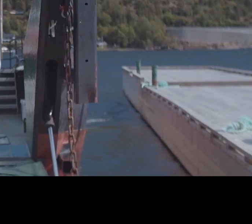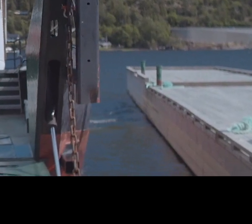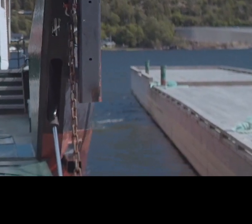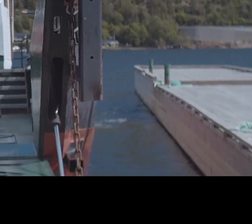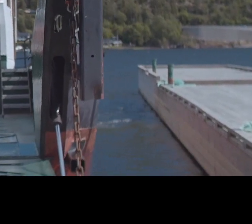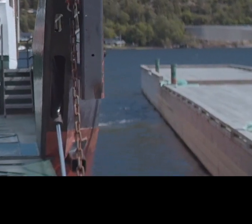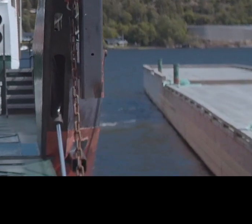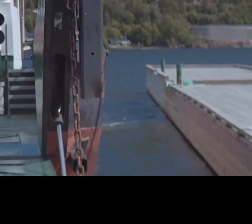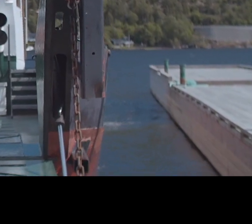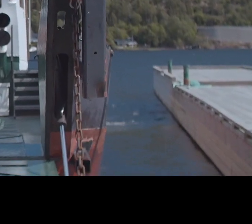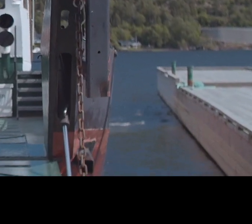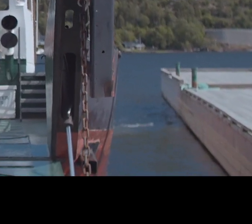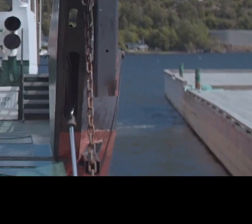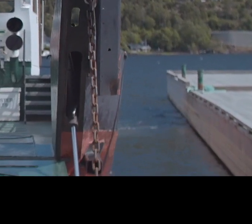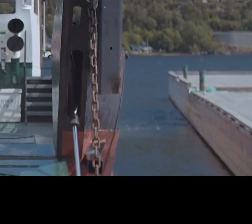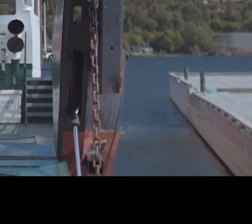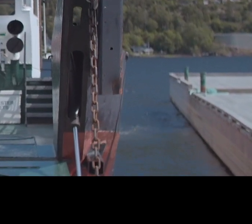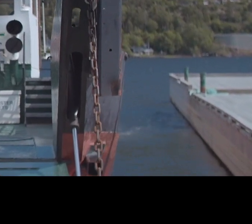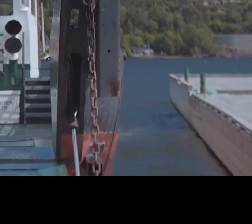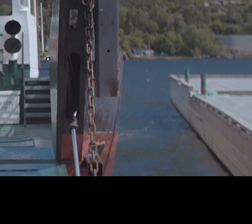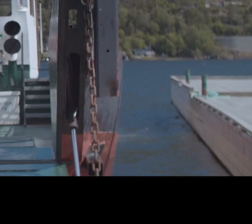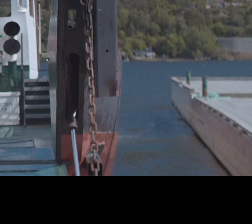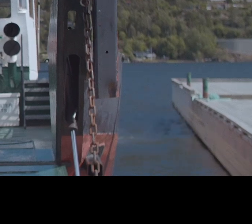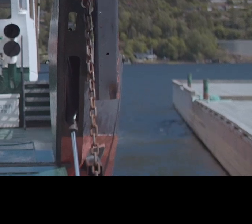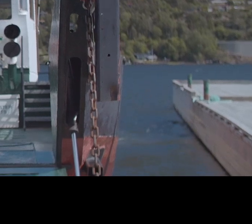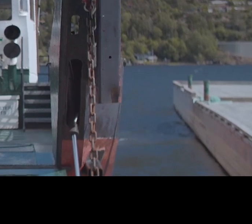radicalization, all these big words and difficult tasks.